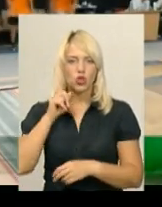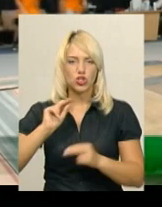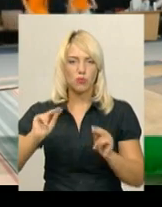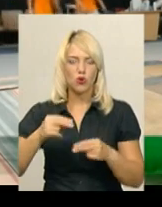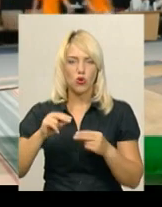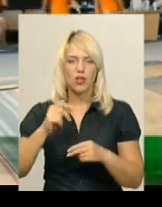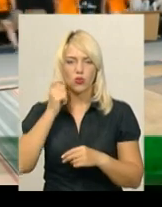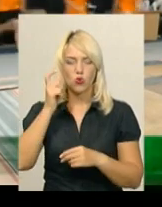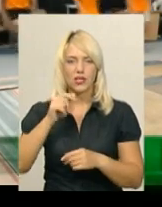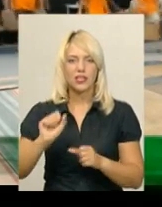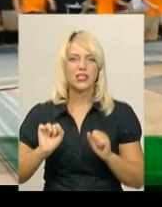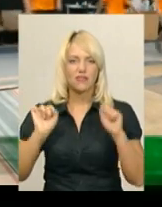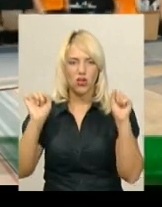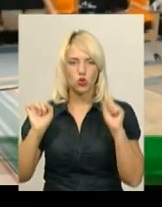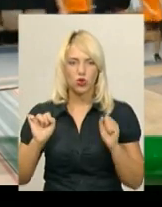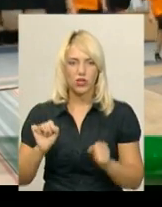України з важкої атлетики.